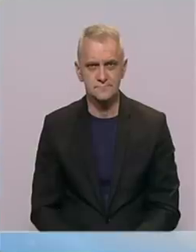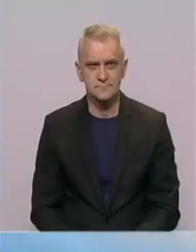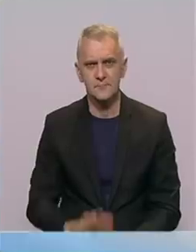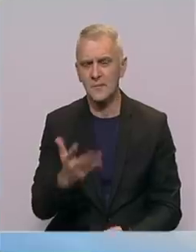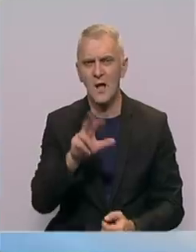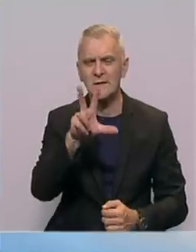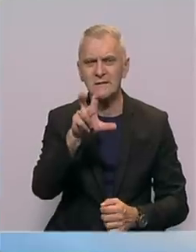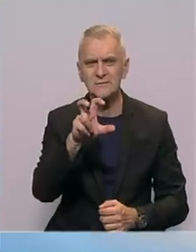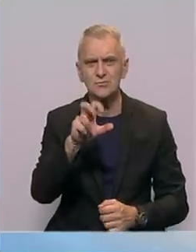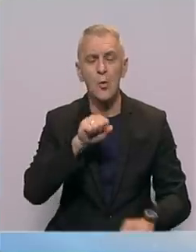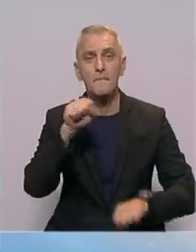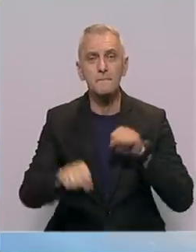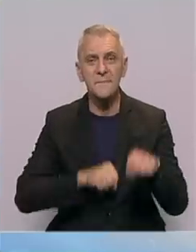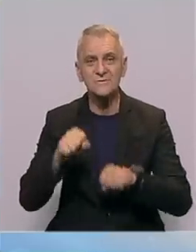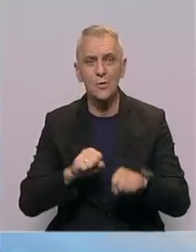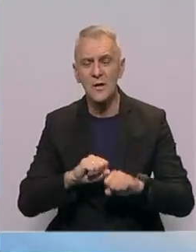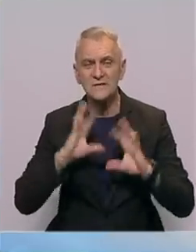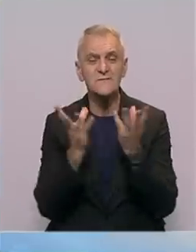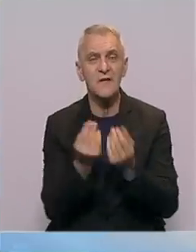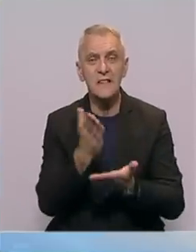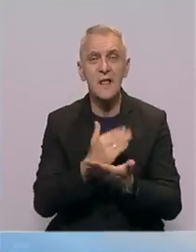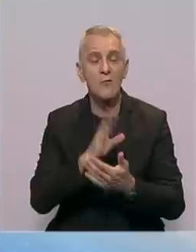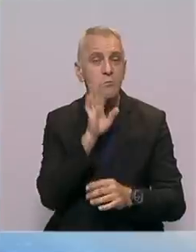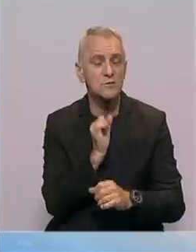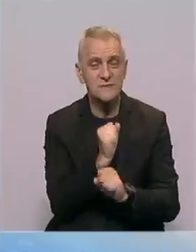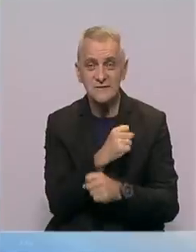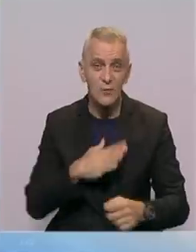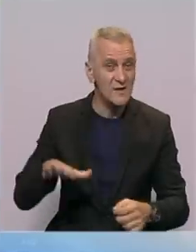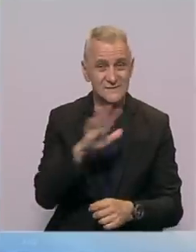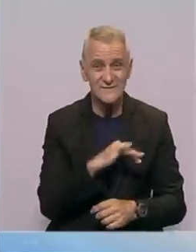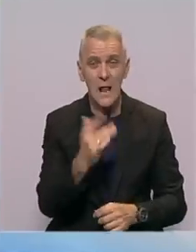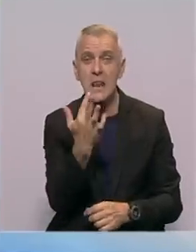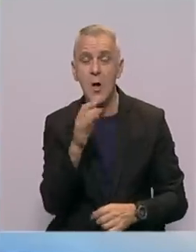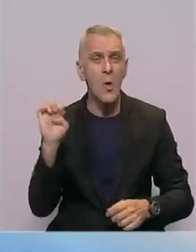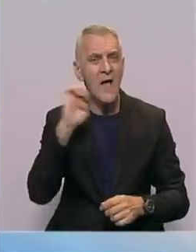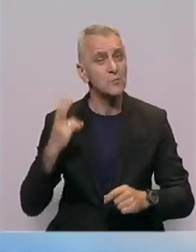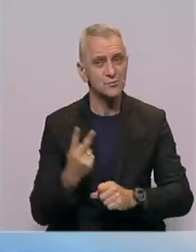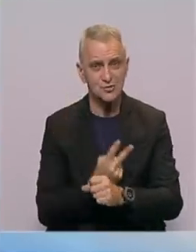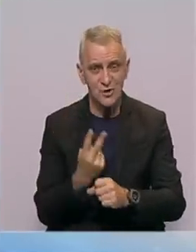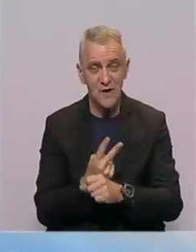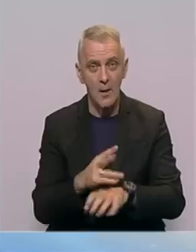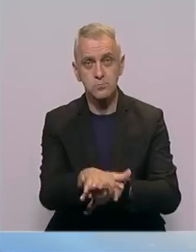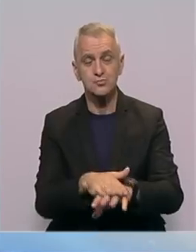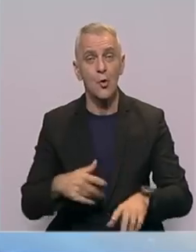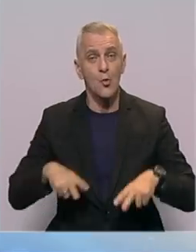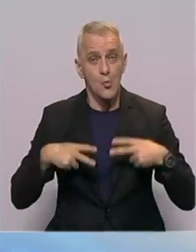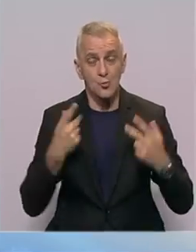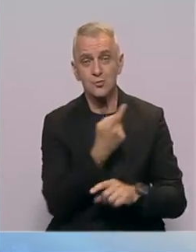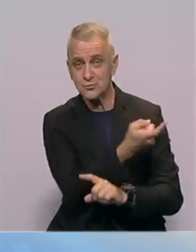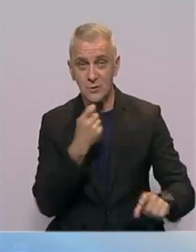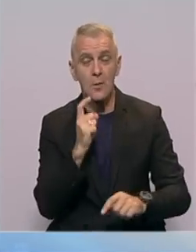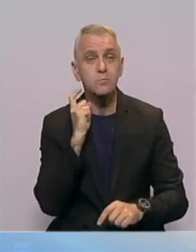Oko 300 biciklista iz svih dijelova Bosne i Hercegovine, kao i nekoliko evropskih zemalja, krenulo je jutro iz